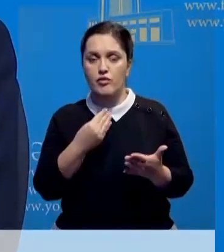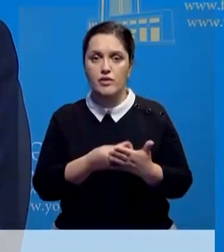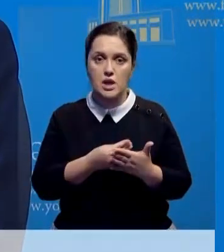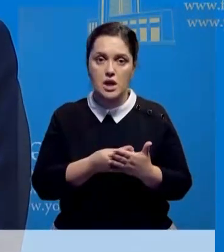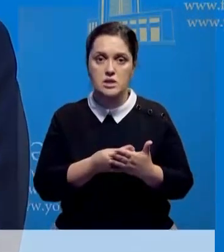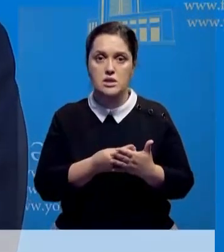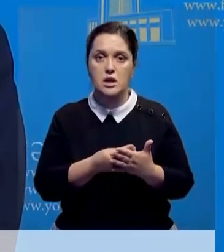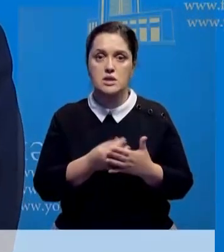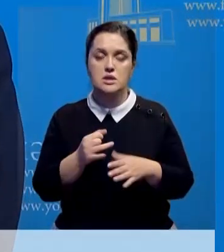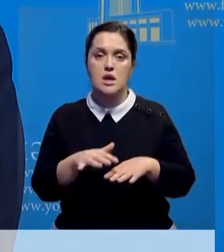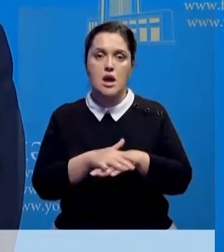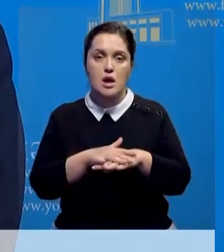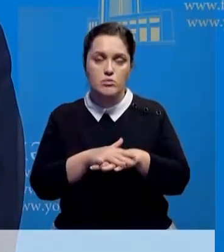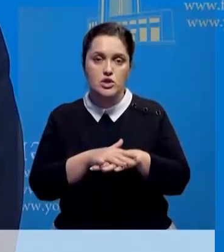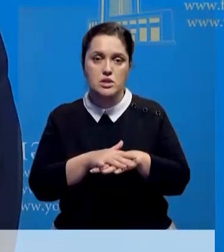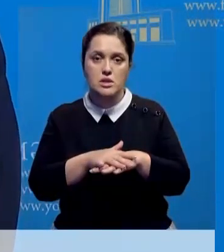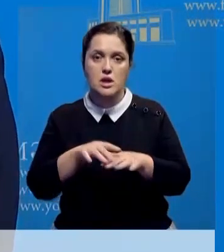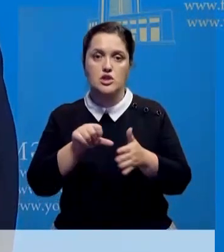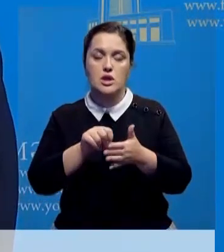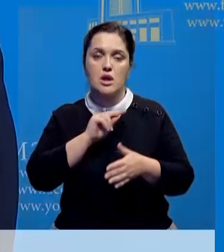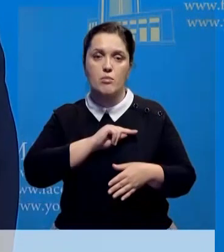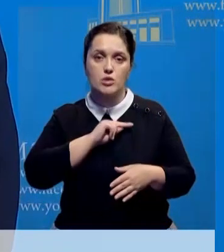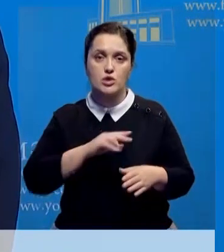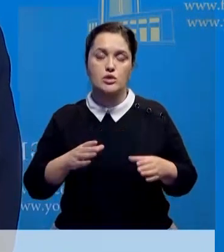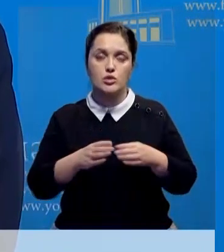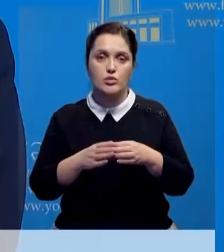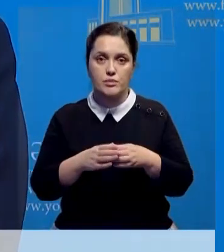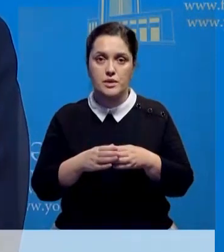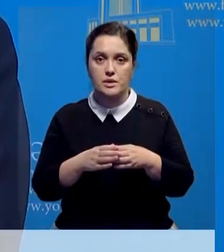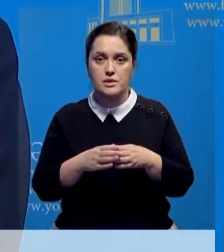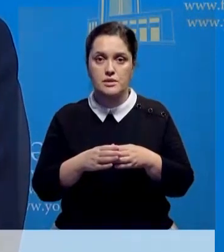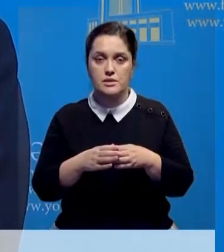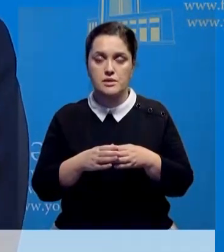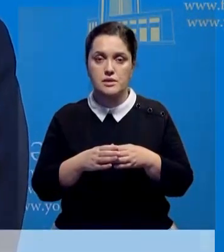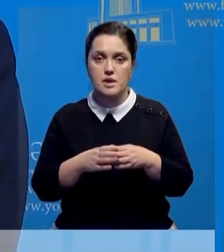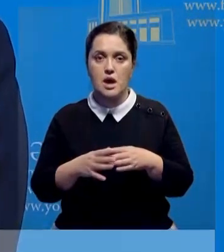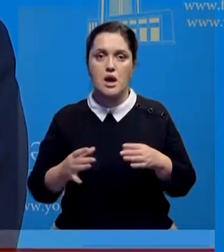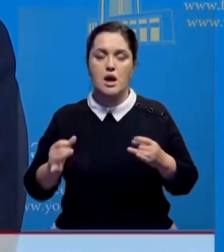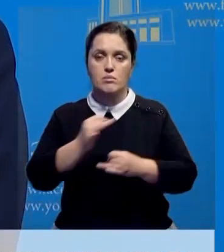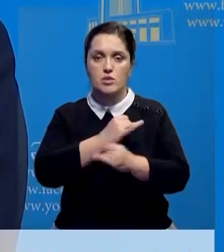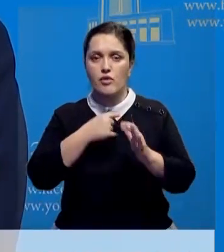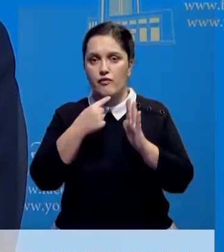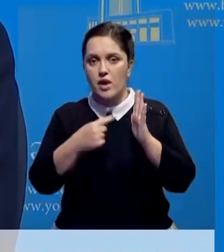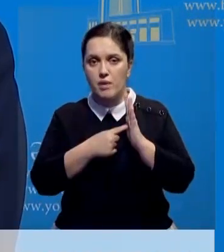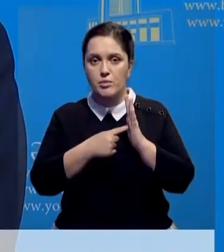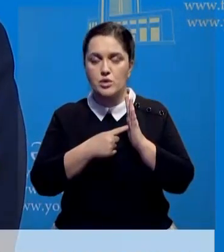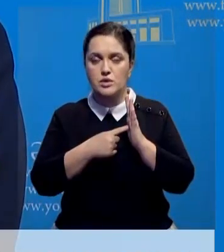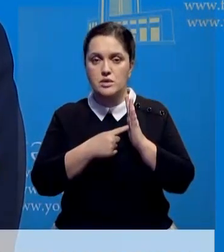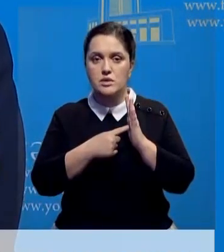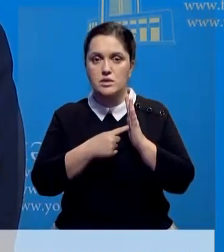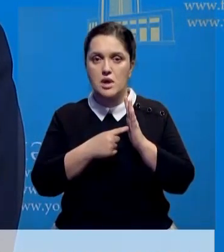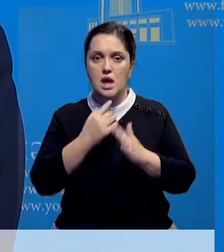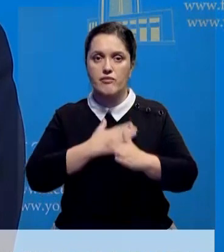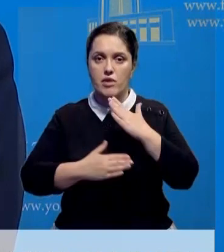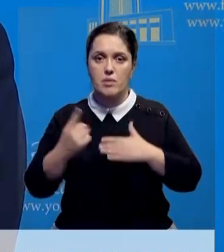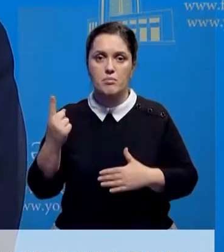с общественностью, с членами рабочей группы и так далее. Теперь обсуждался вопрос, что все-таки инвалиды